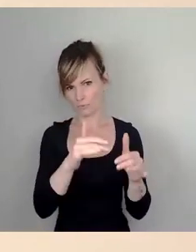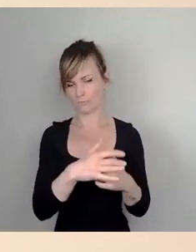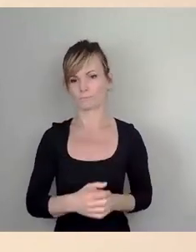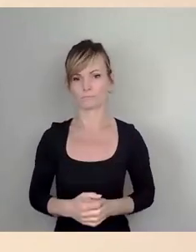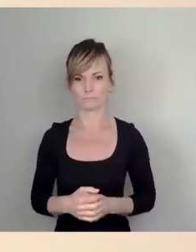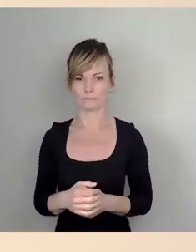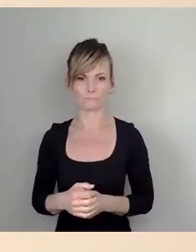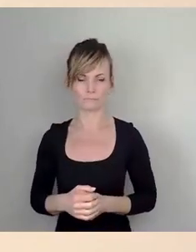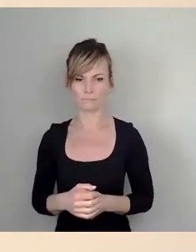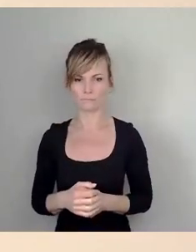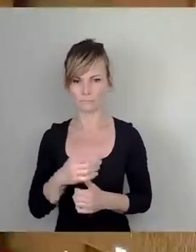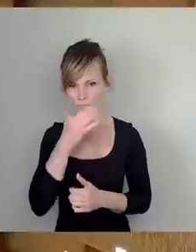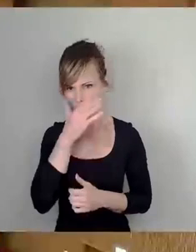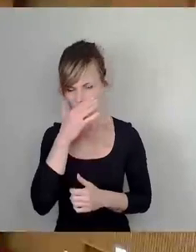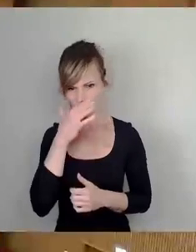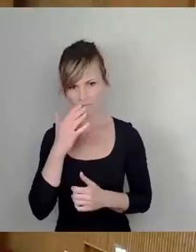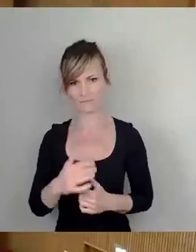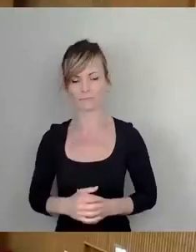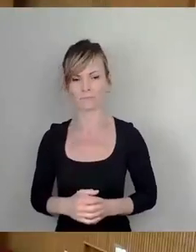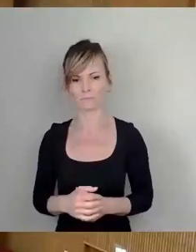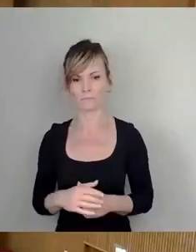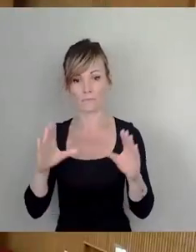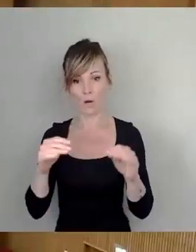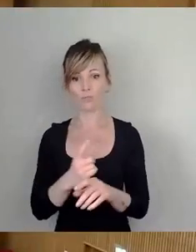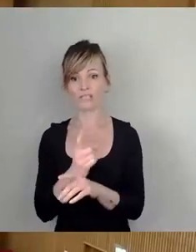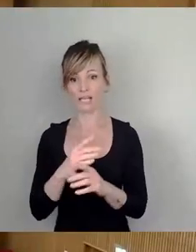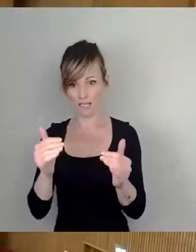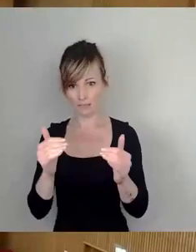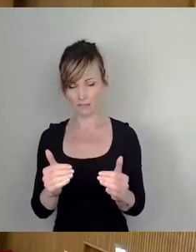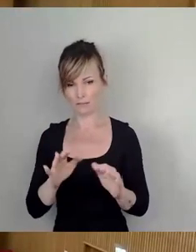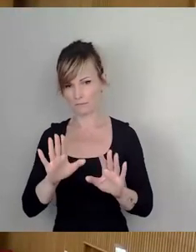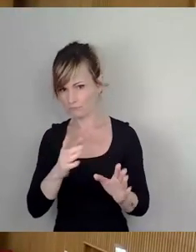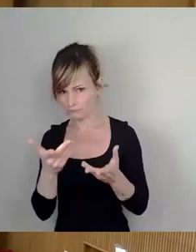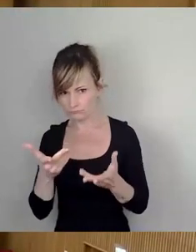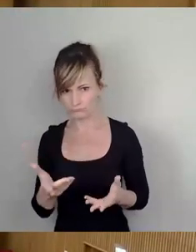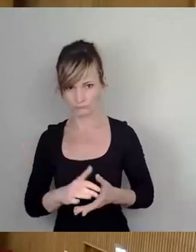Okay, dann vor der Auszeit wird das Schlusswort gewünscht.